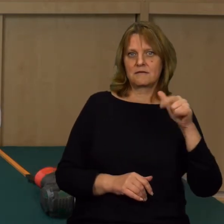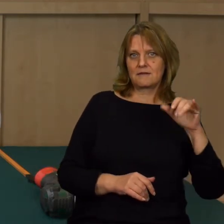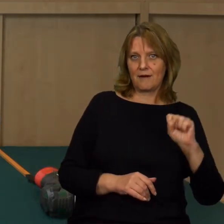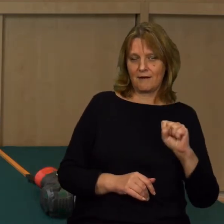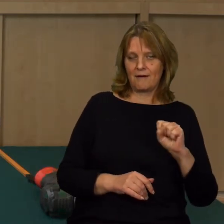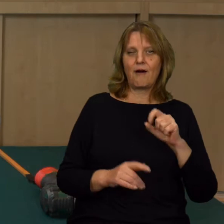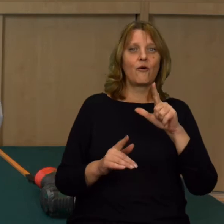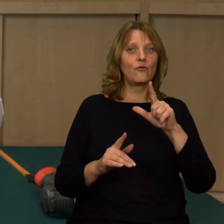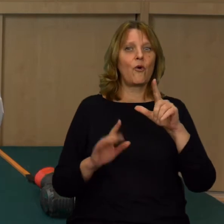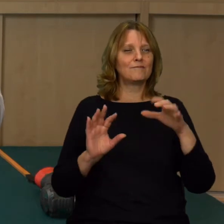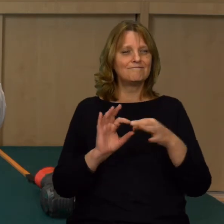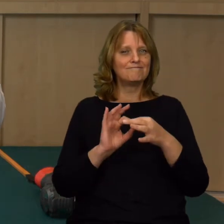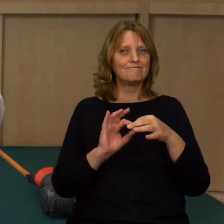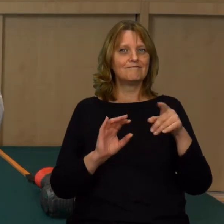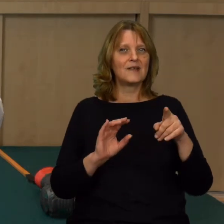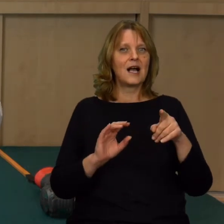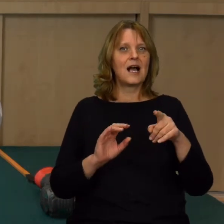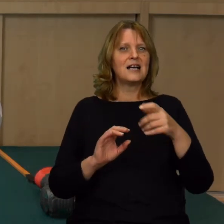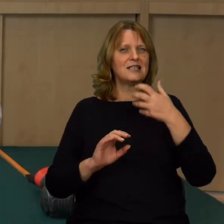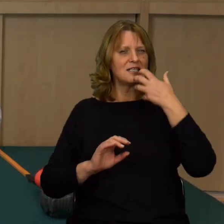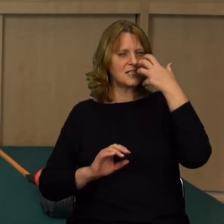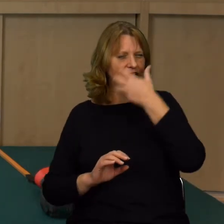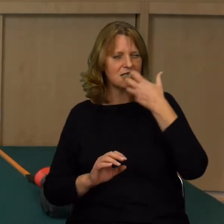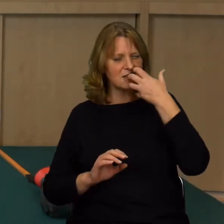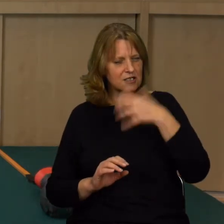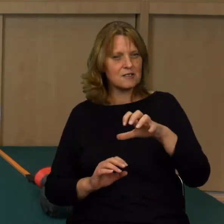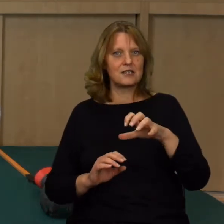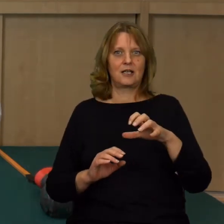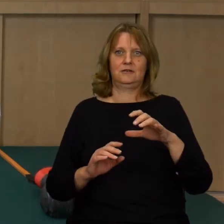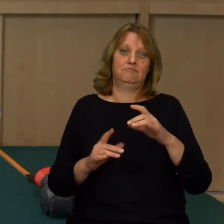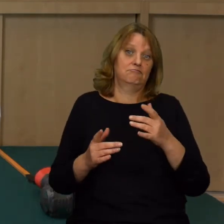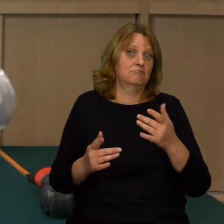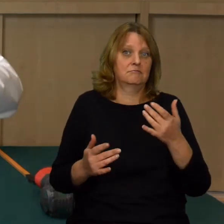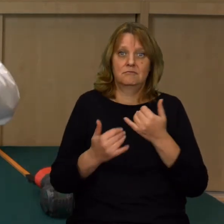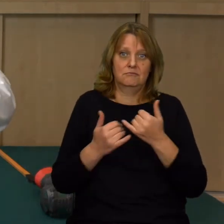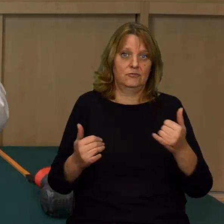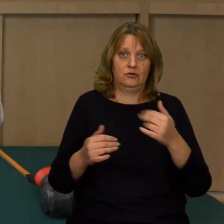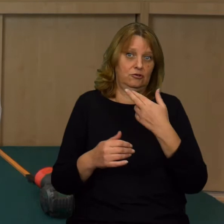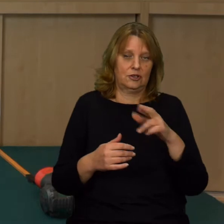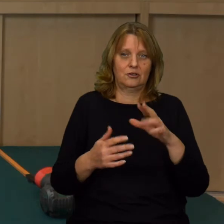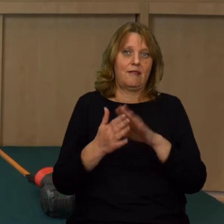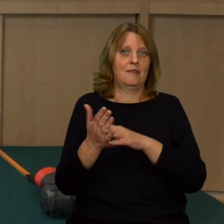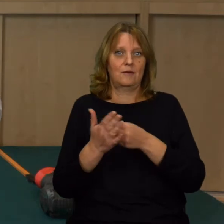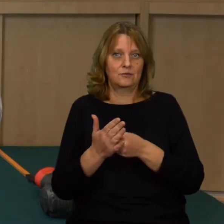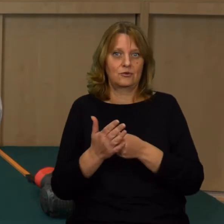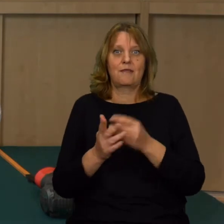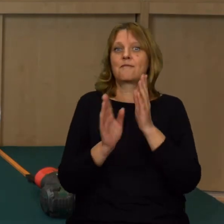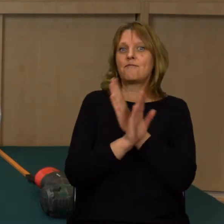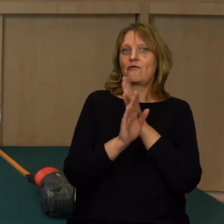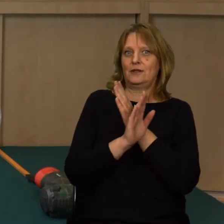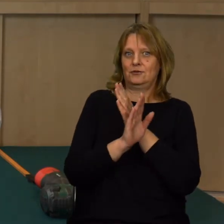związana jest z rozgrzaniem jakiejś substancji. W naszym przypadku będzie to